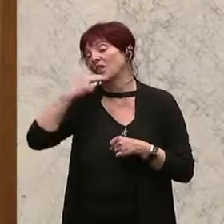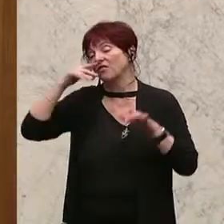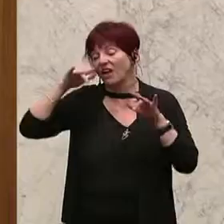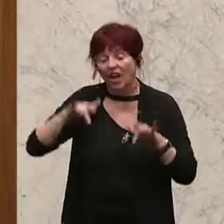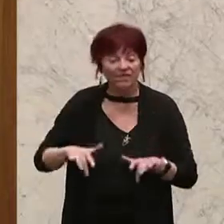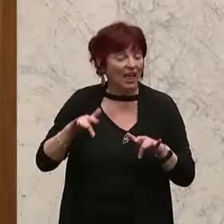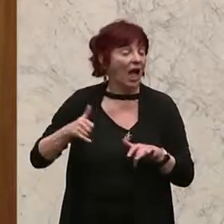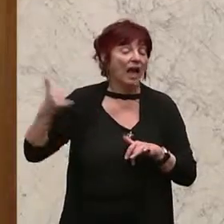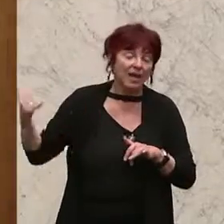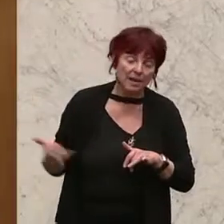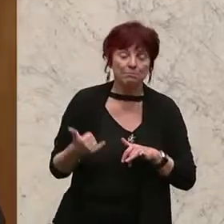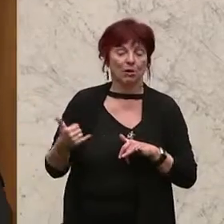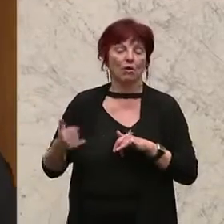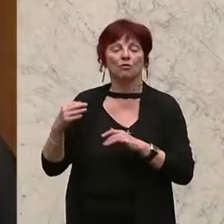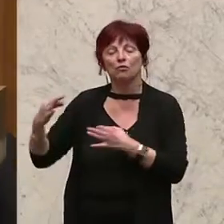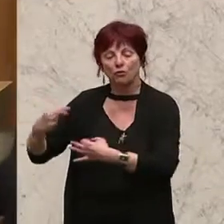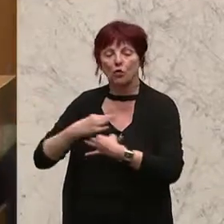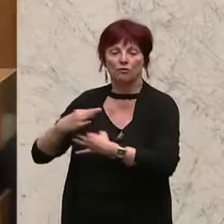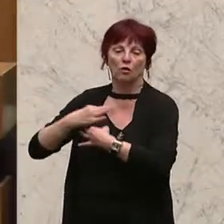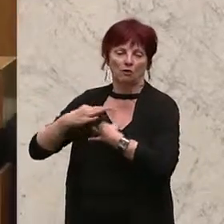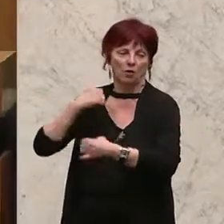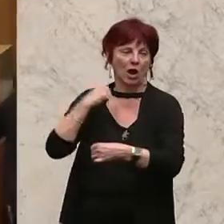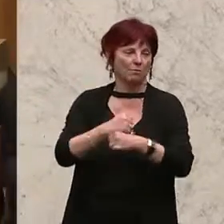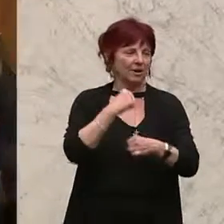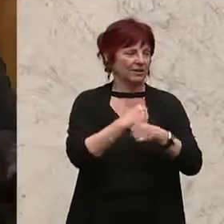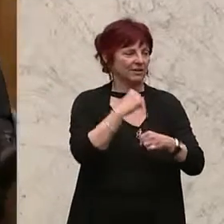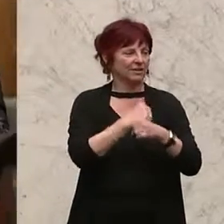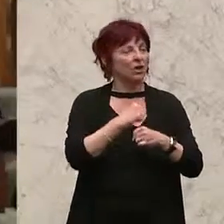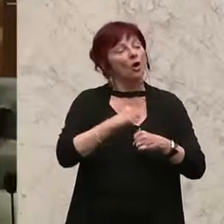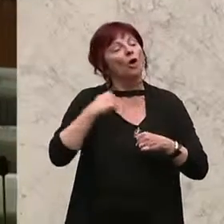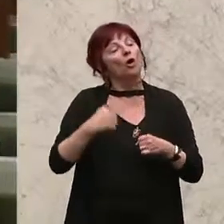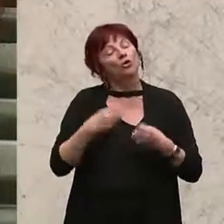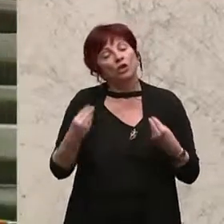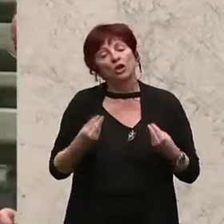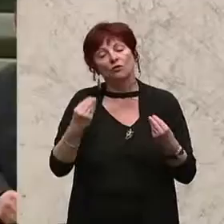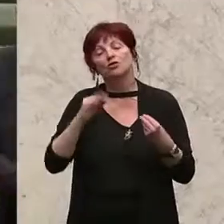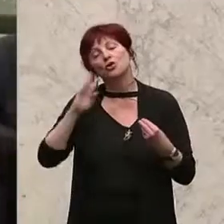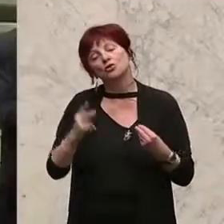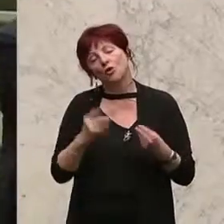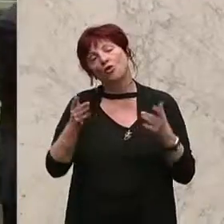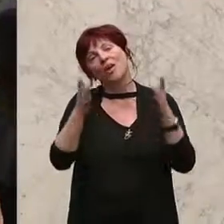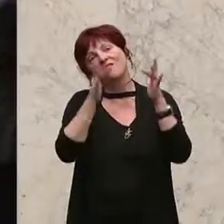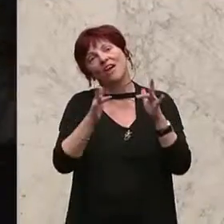sehr täglich Gute und ich wünsche uns gemeinsam eine schöne besinnliche Weihnachtszeit. Alles Gute!